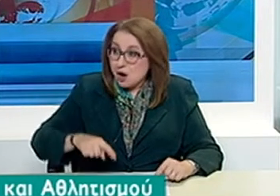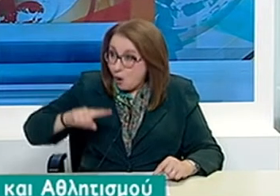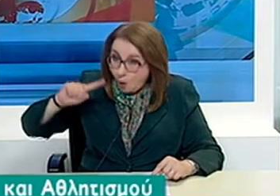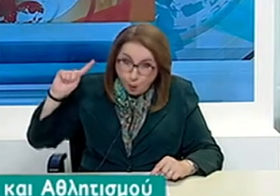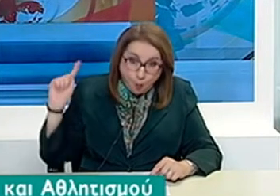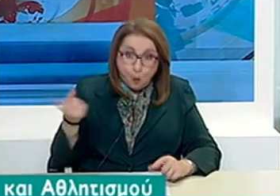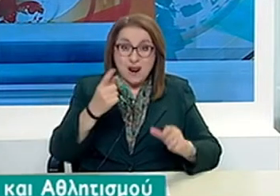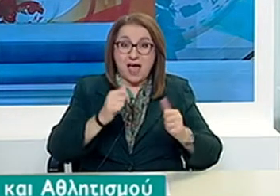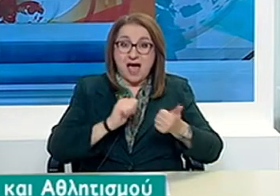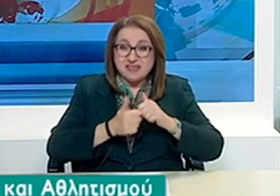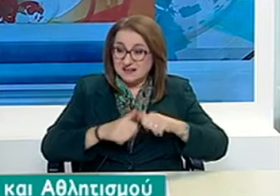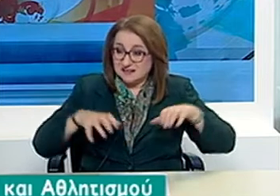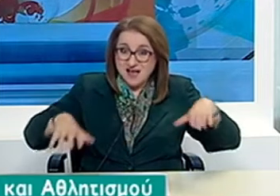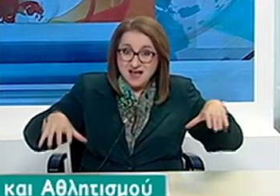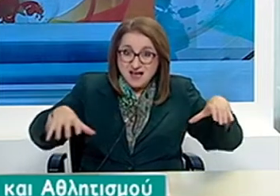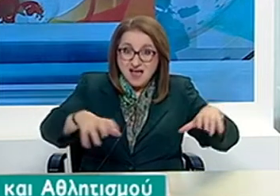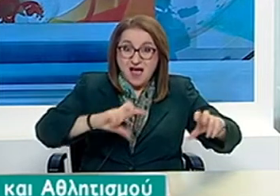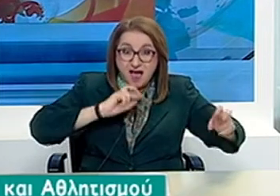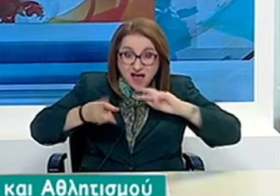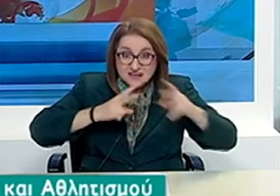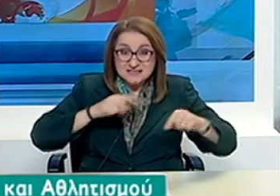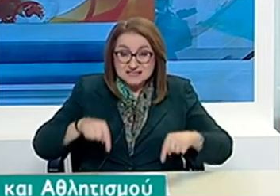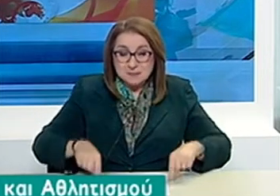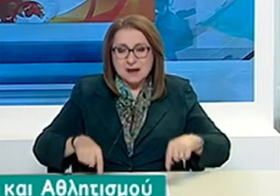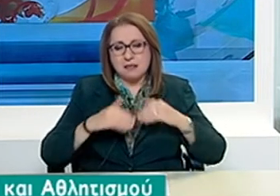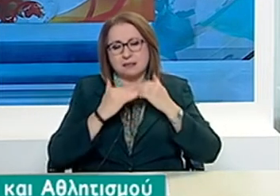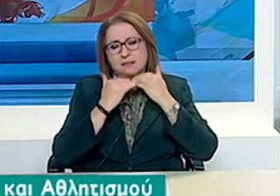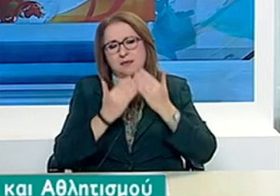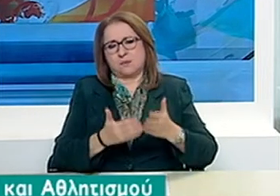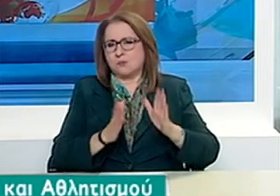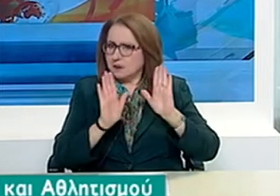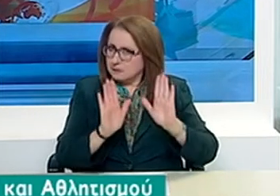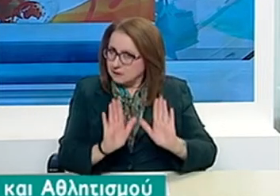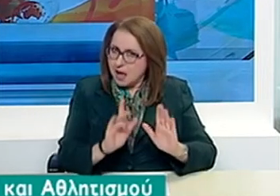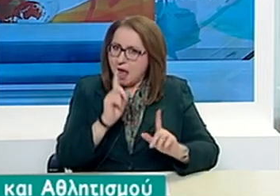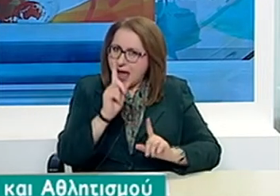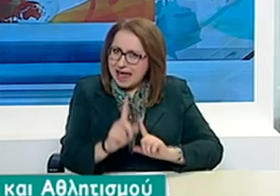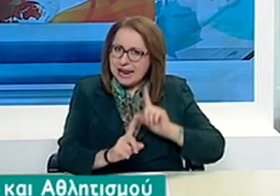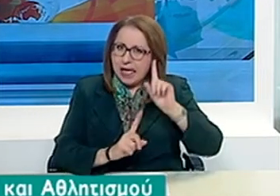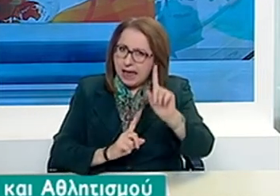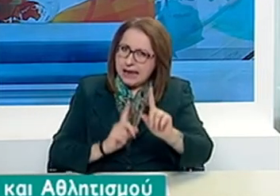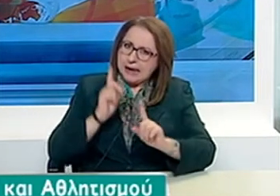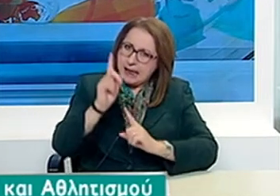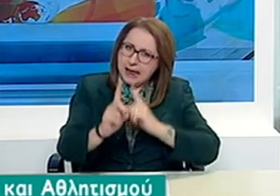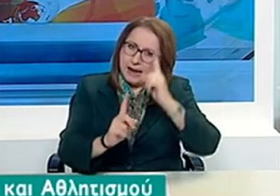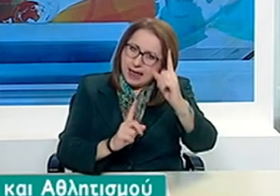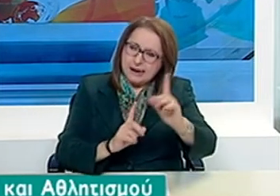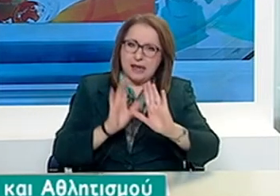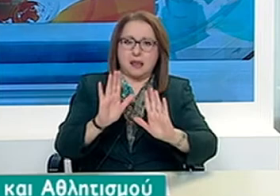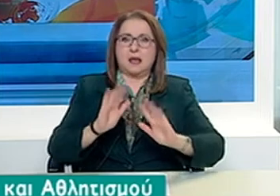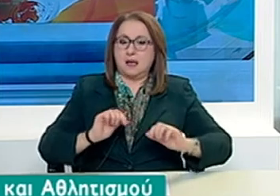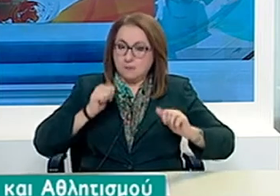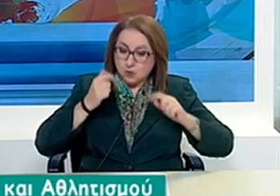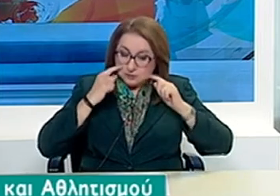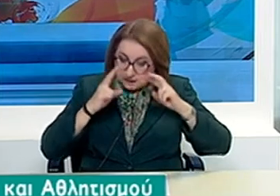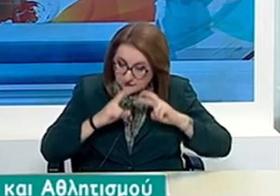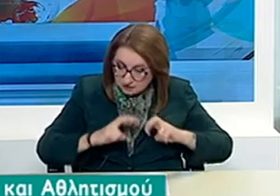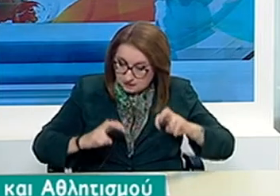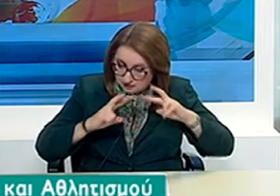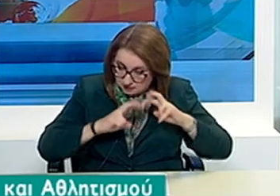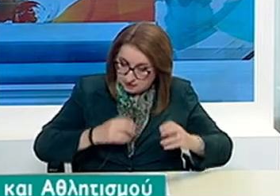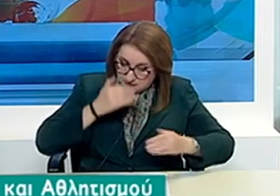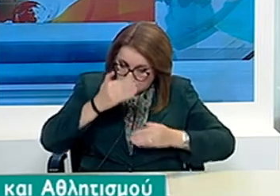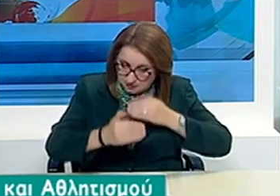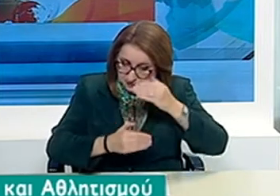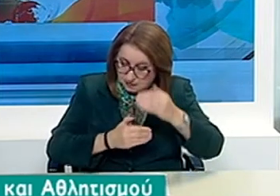Η κατάσταση θα εξετάζεται διαρκώς και θα αναπροσαρμόζονται οι αποφάσεις πάντοτε βάσει των γνωμοδοτήσεων και των συμβουλών